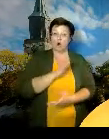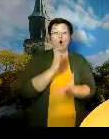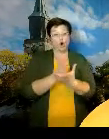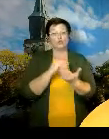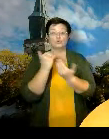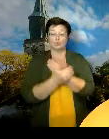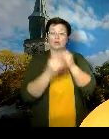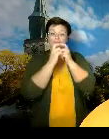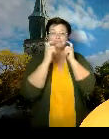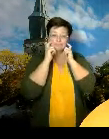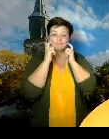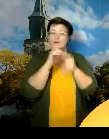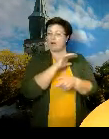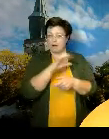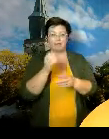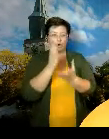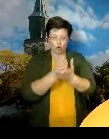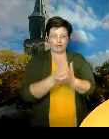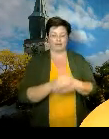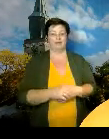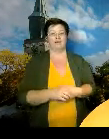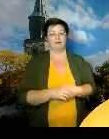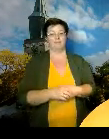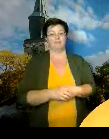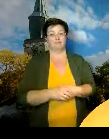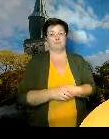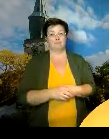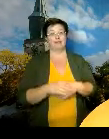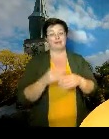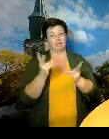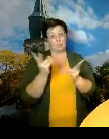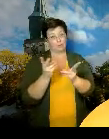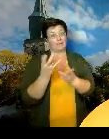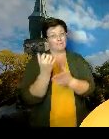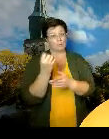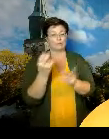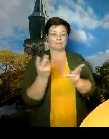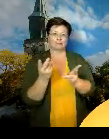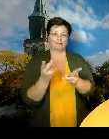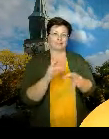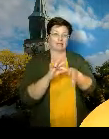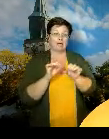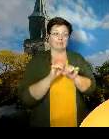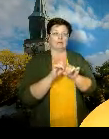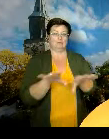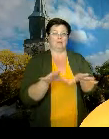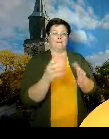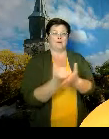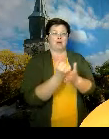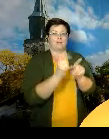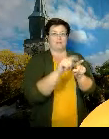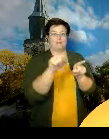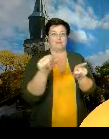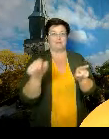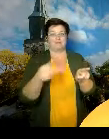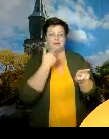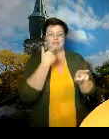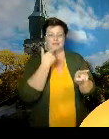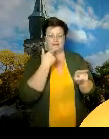sillä tavoin on pystytty vähentämään näitä riskejä.